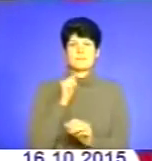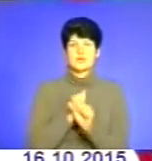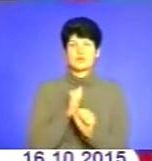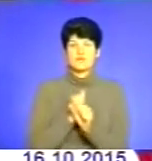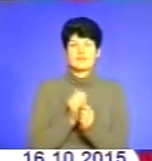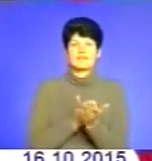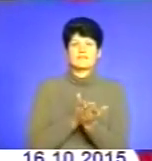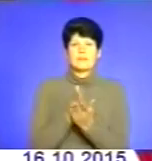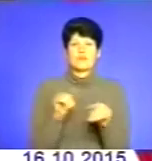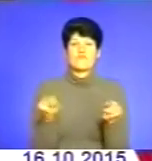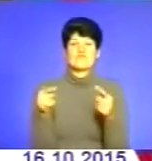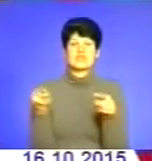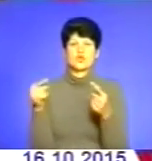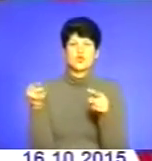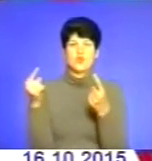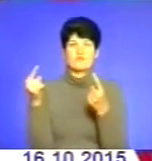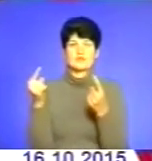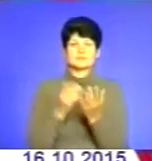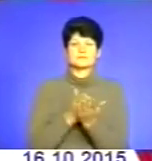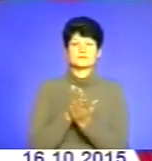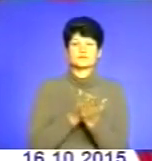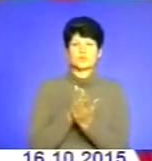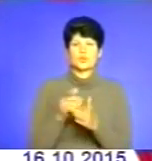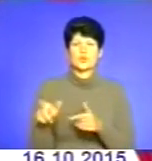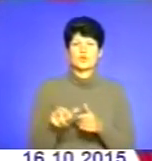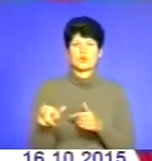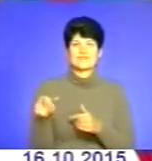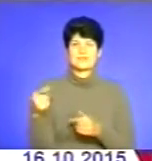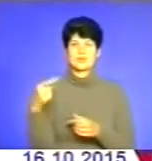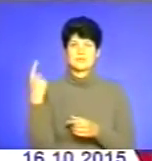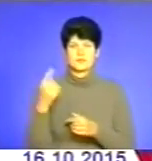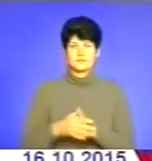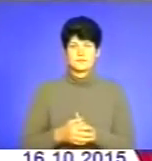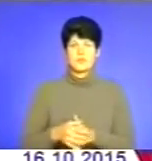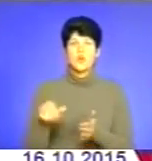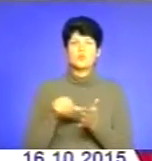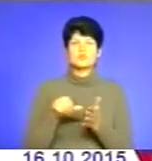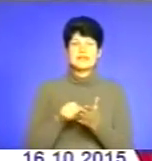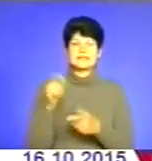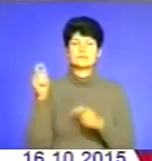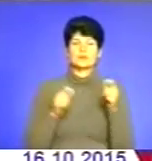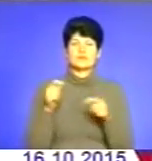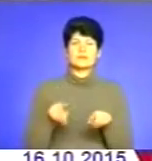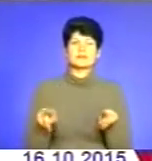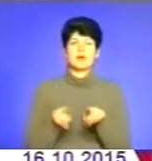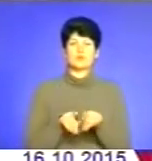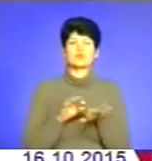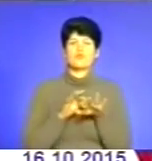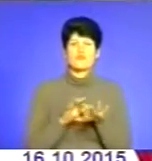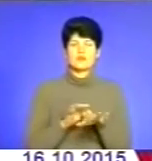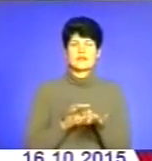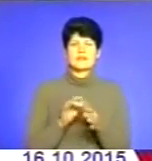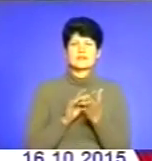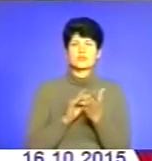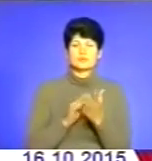напрямку відновлення інфраструктури доріг в Тернопільській області. Учасникам конференції також проводять екскурсії